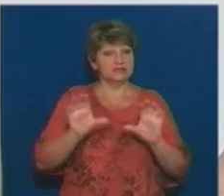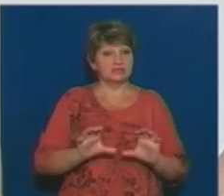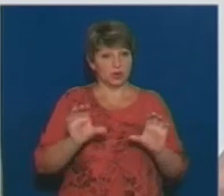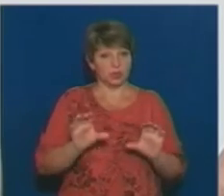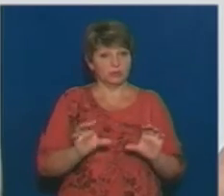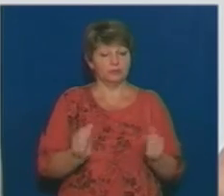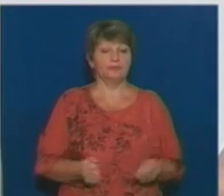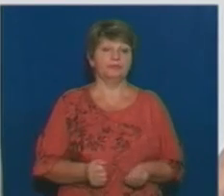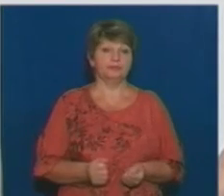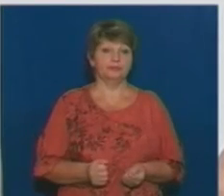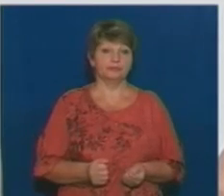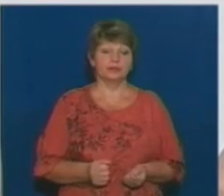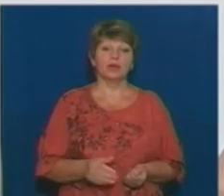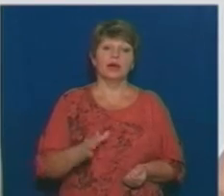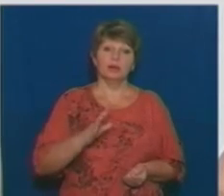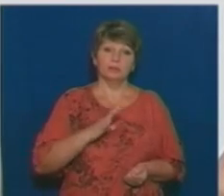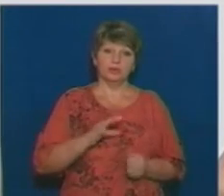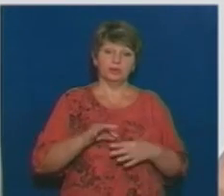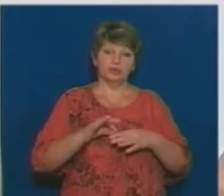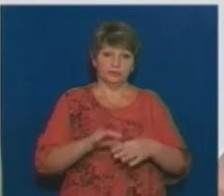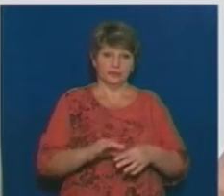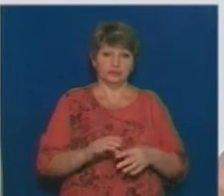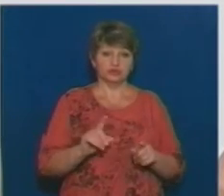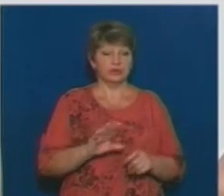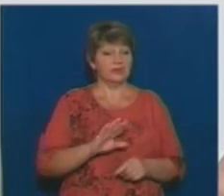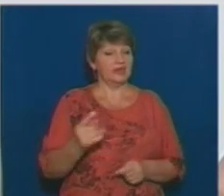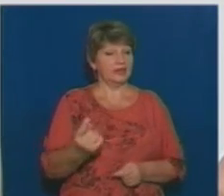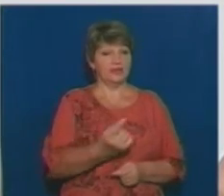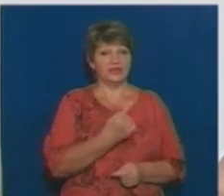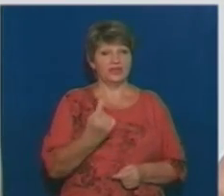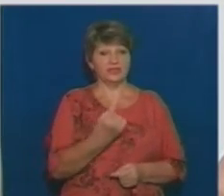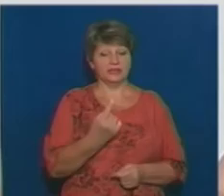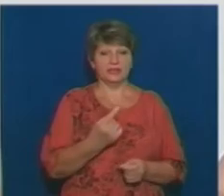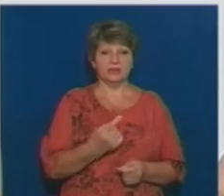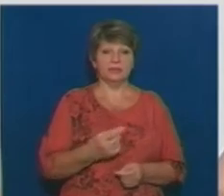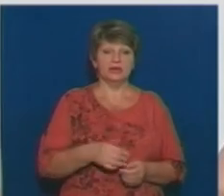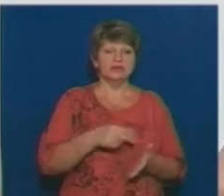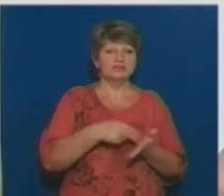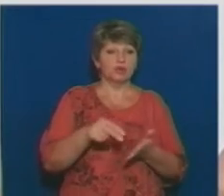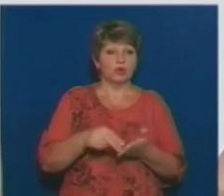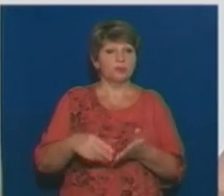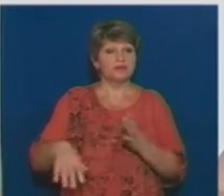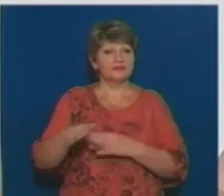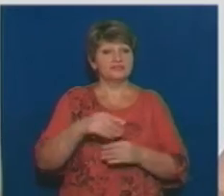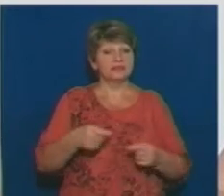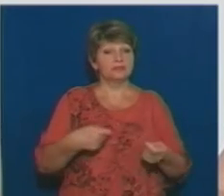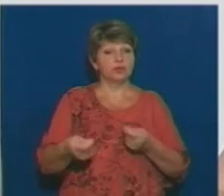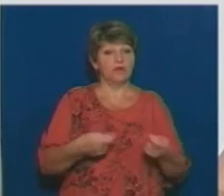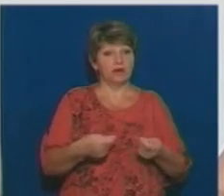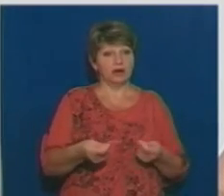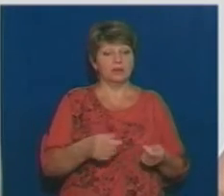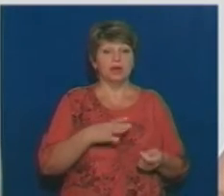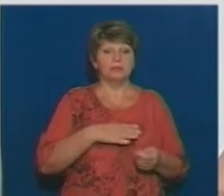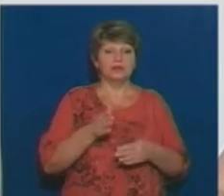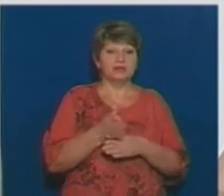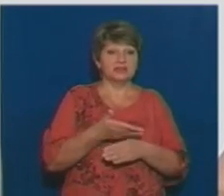Власне, було доведено, що було не єдиним одним лотом закупівля всіх товарів. Було розбито, наскільки пам'ятаю, на